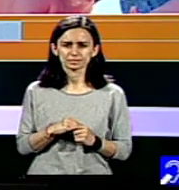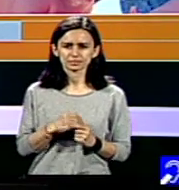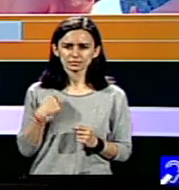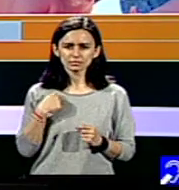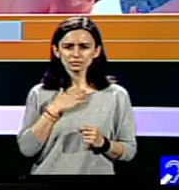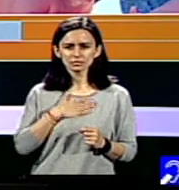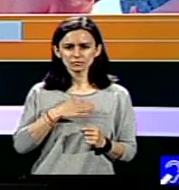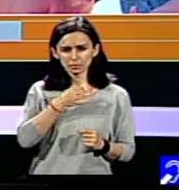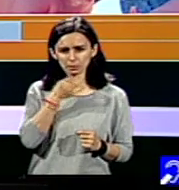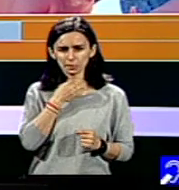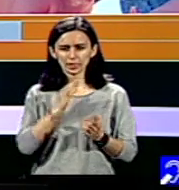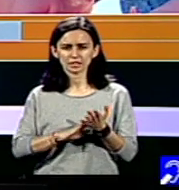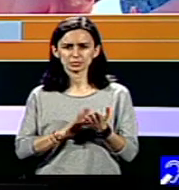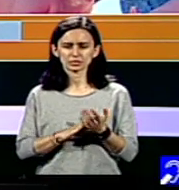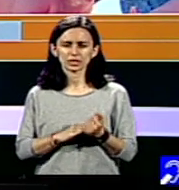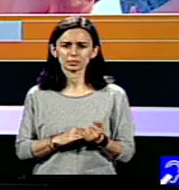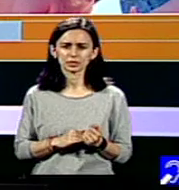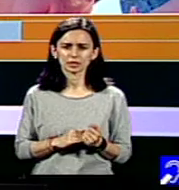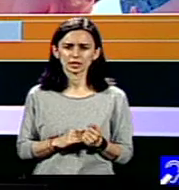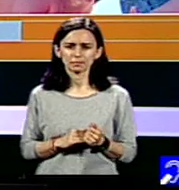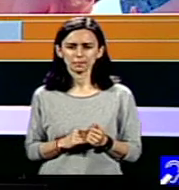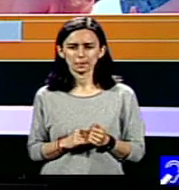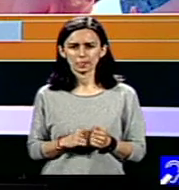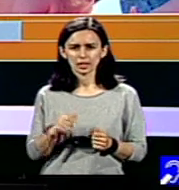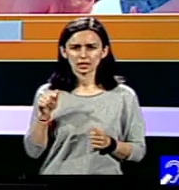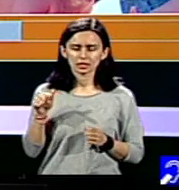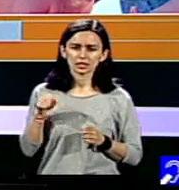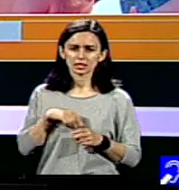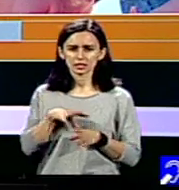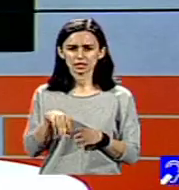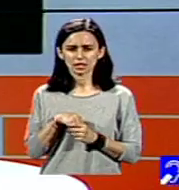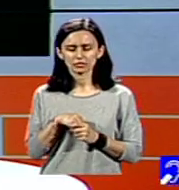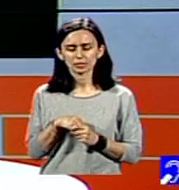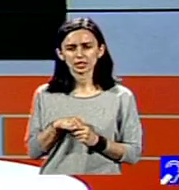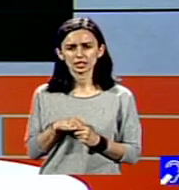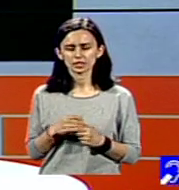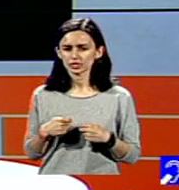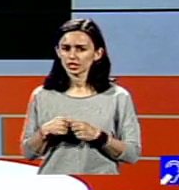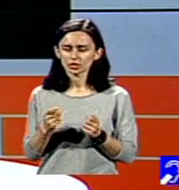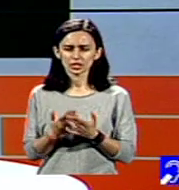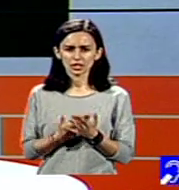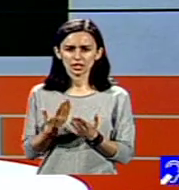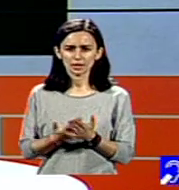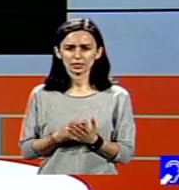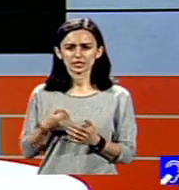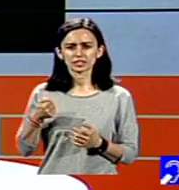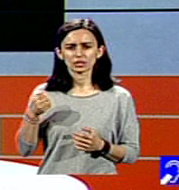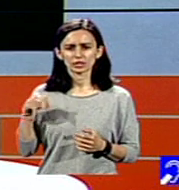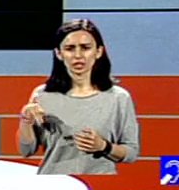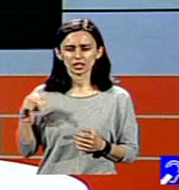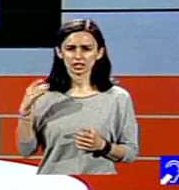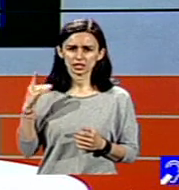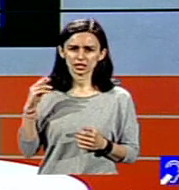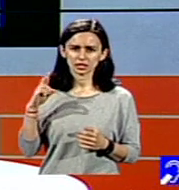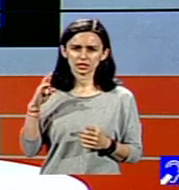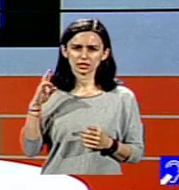să vă spun faptul că Dan și soția lui, iată până la urmă, toată povestea asta lui Andrei a fost la un